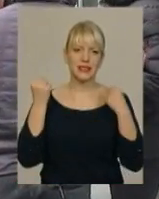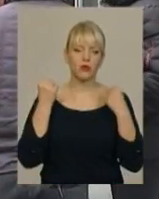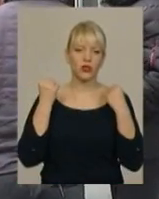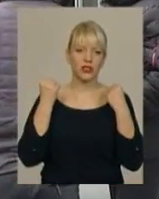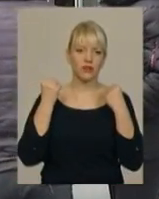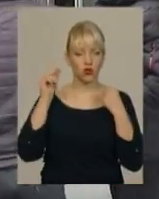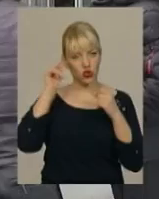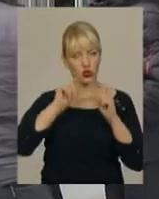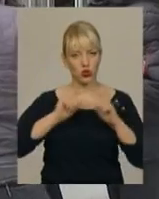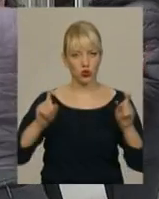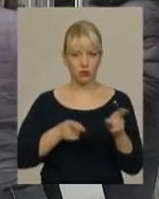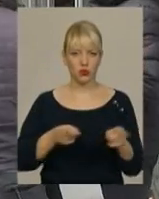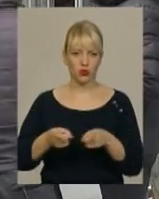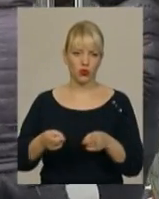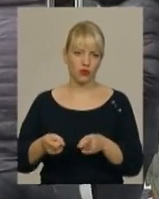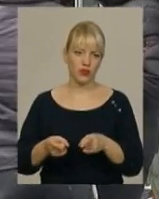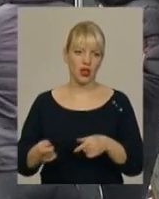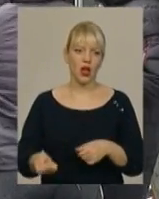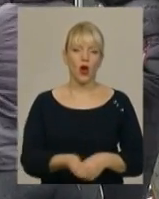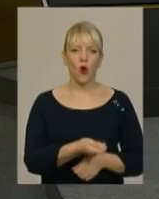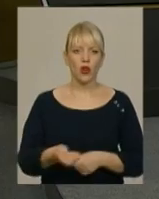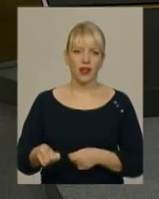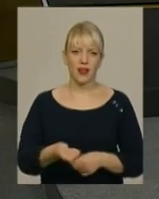шкільної підготовки, саме хокейної.